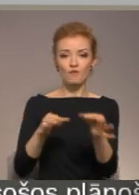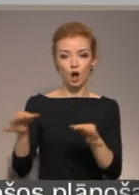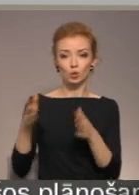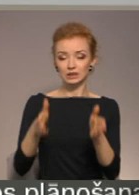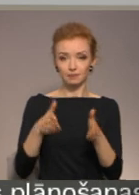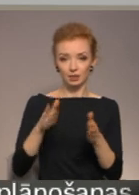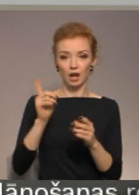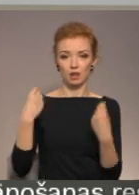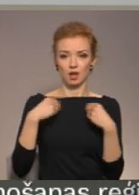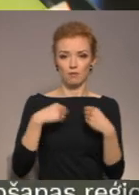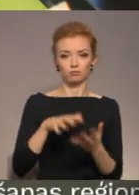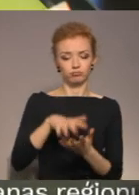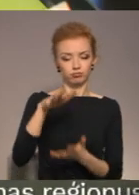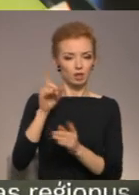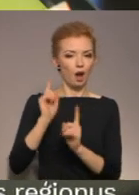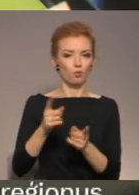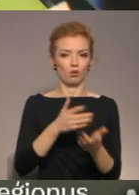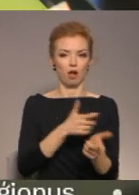aizsarg tērpu krājums jāatjauno.